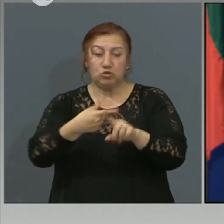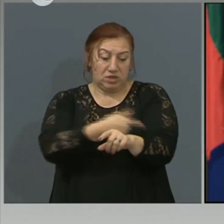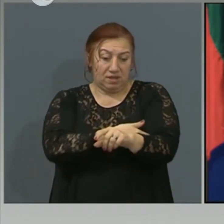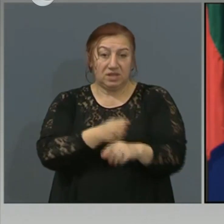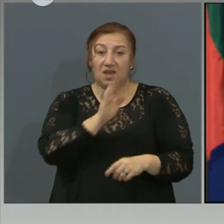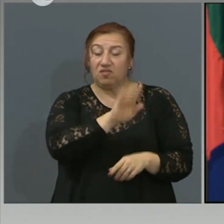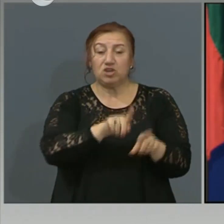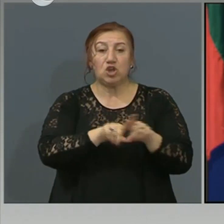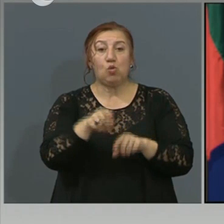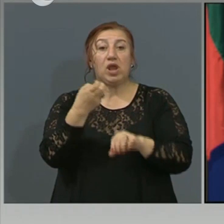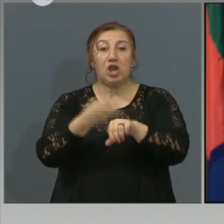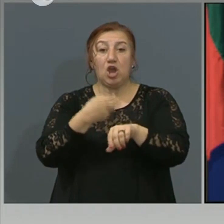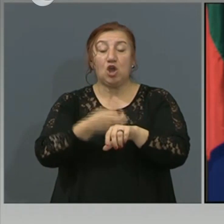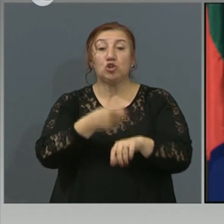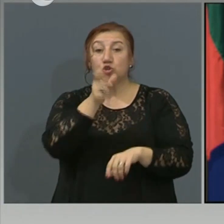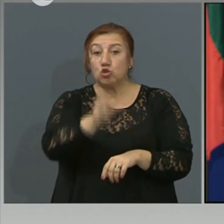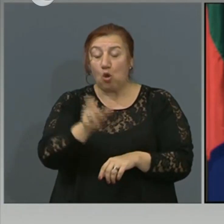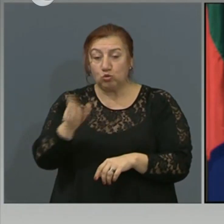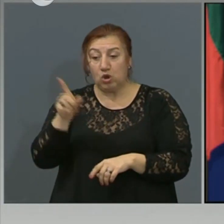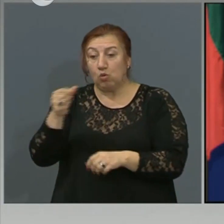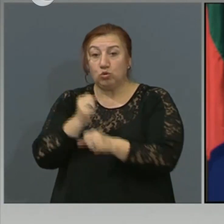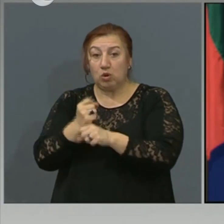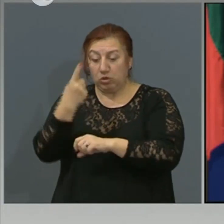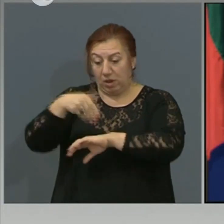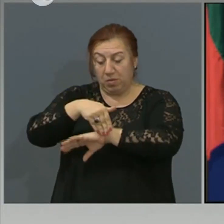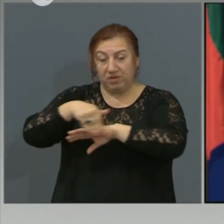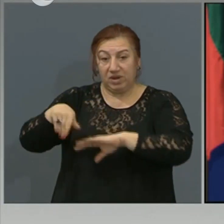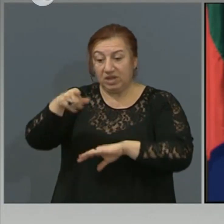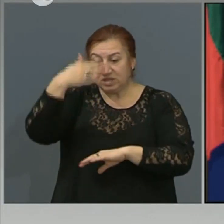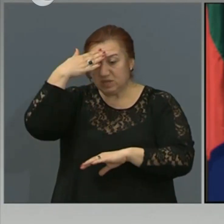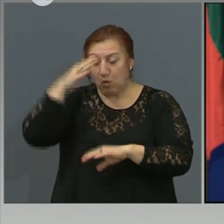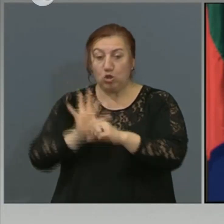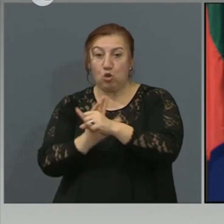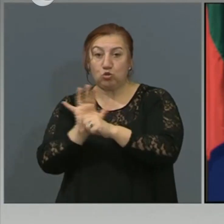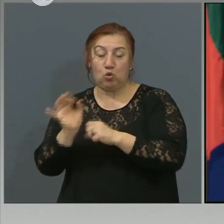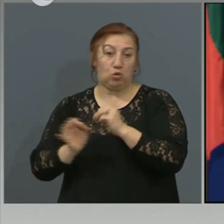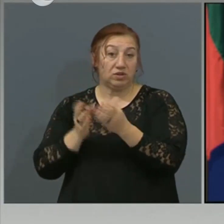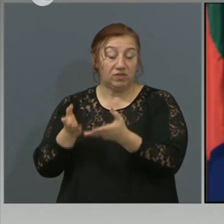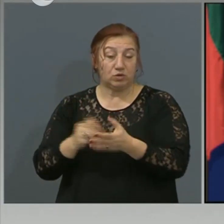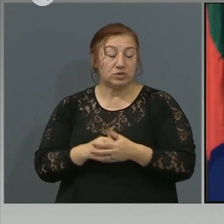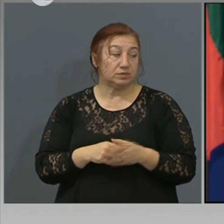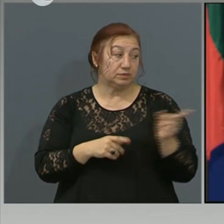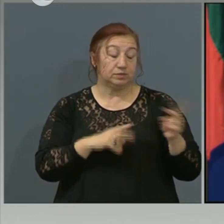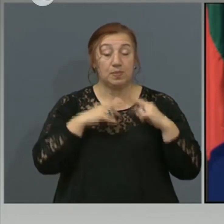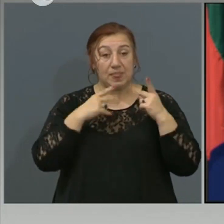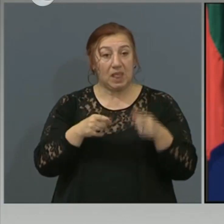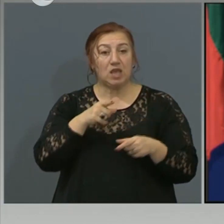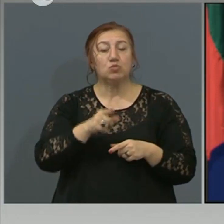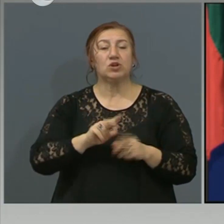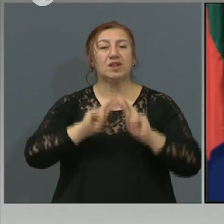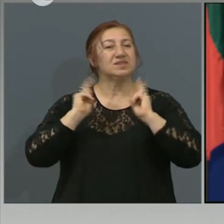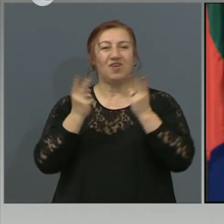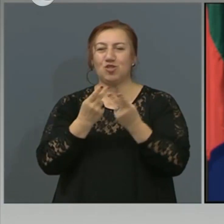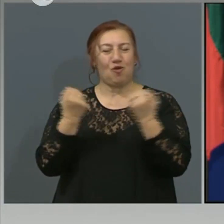които работят с заразени или потенциално заразени с COVID? Според Световната здравна организация,